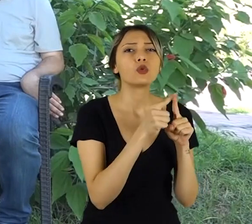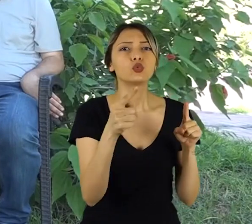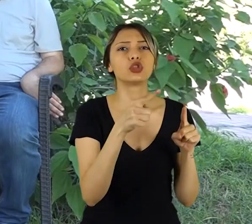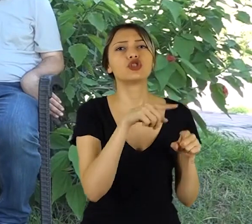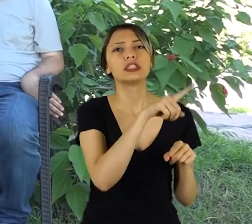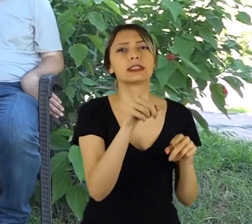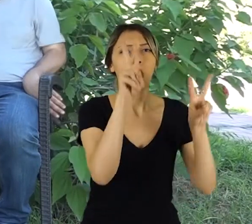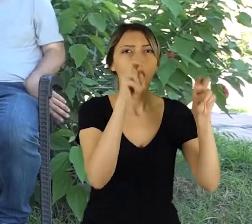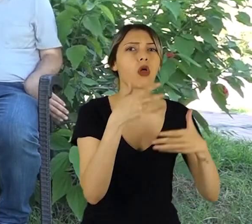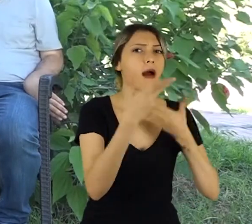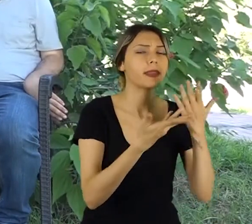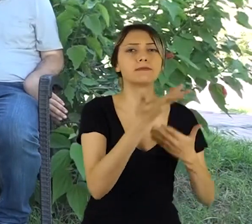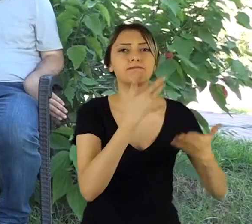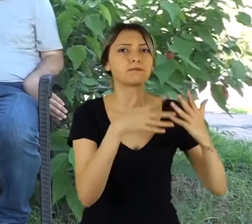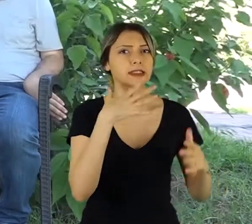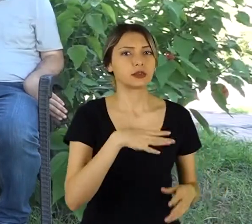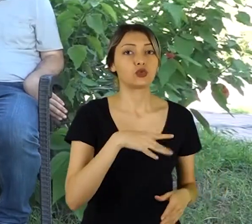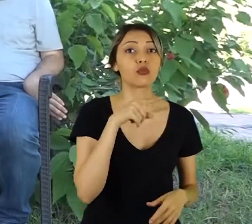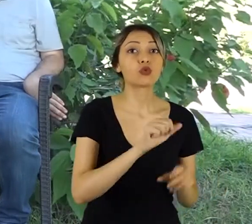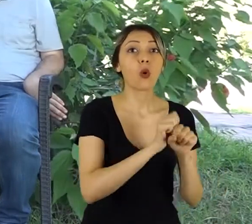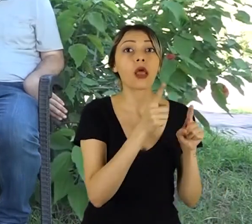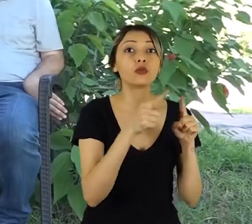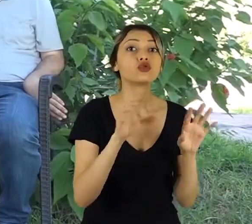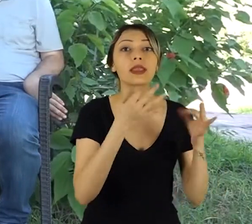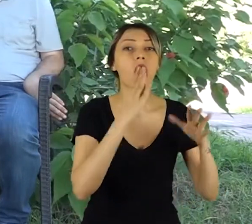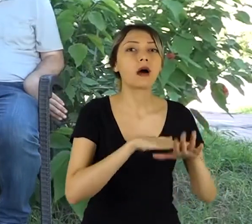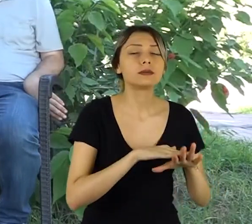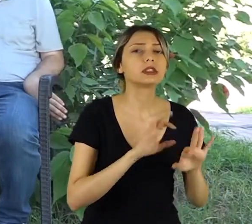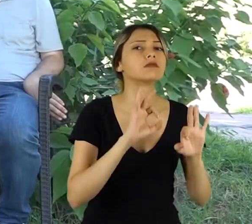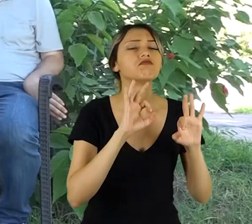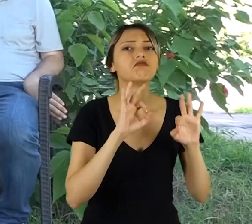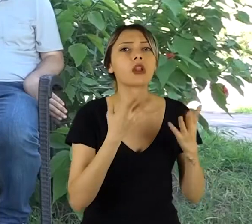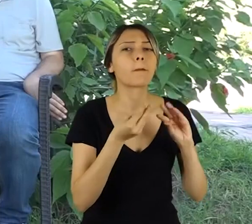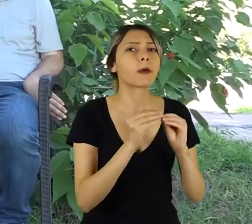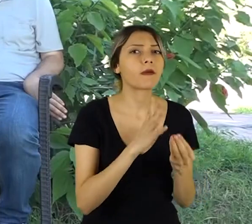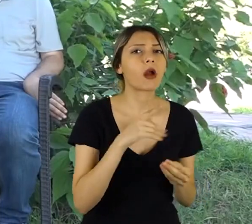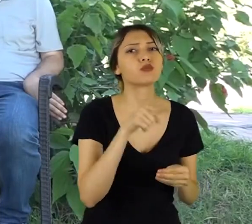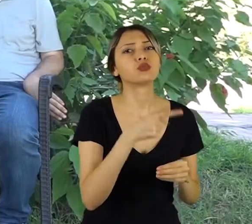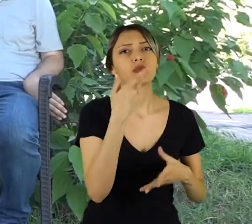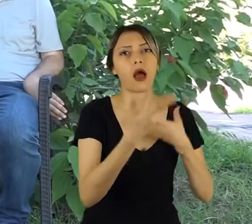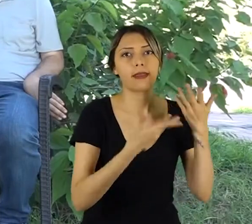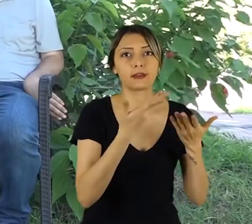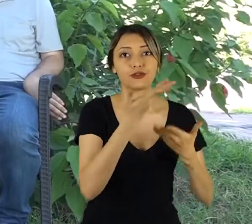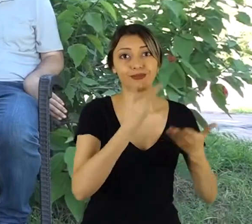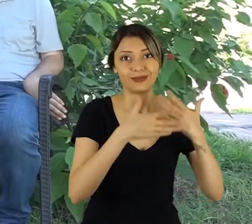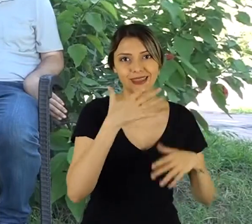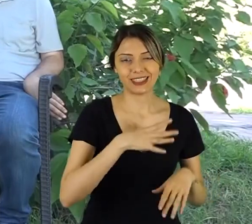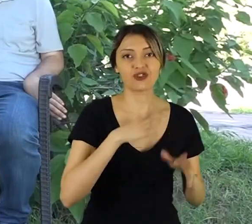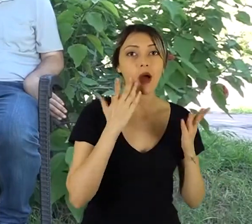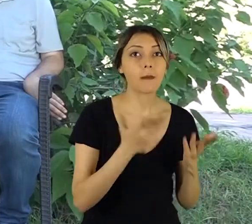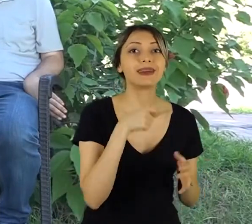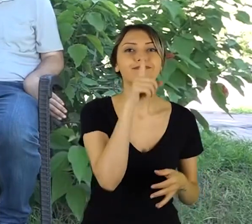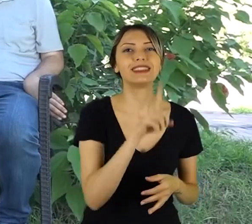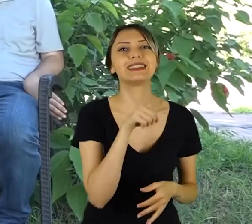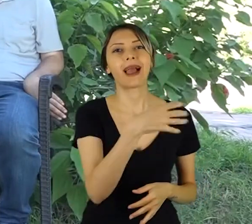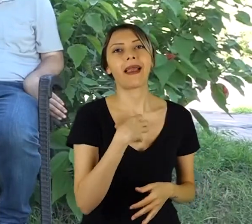konuşmak istiyorum biraz. Ne yaptık pandemi sürecinde, nasıl davranışlar sergiledik onu konuşacağım ama önce bir kendinizden bahseder misiniz?